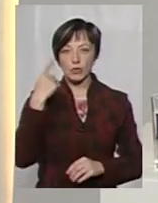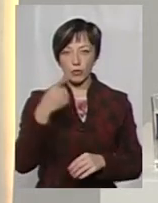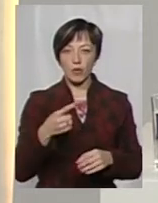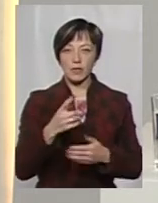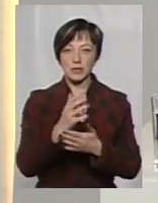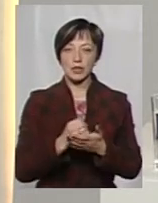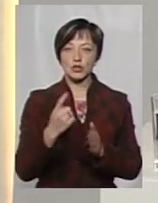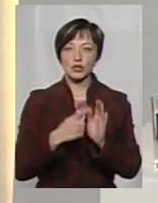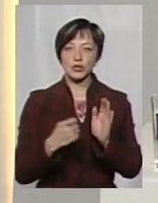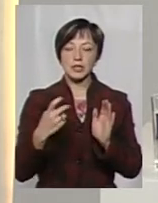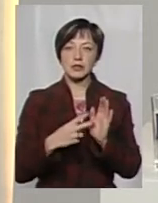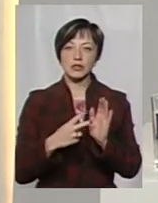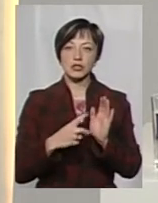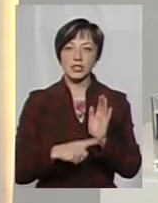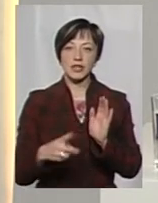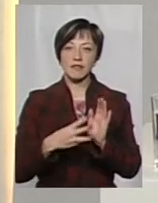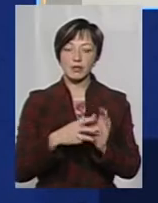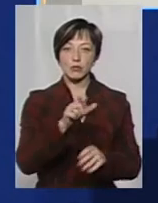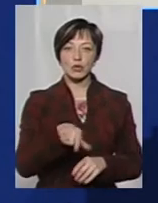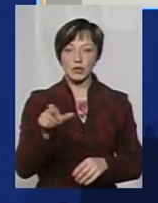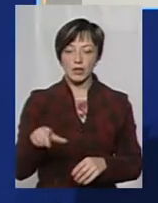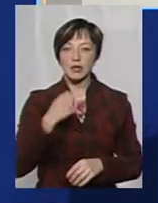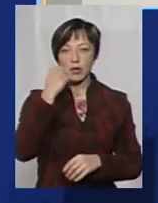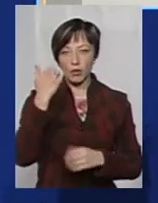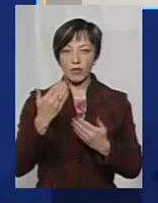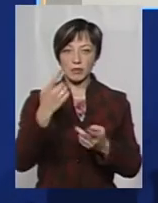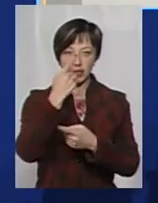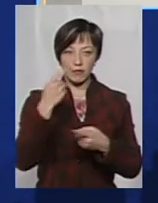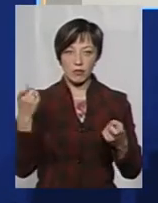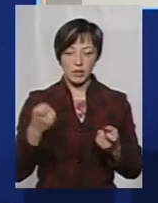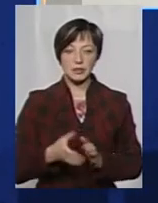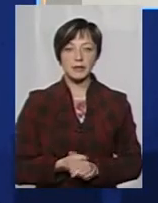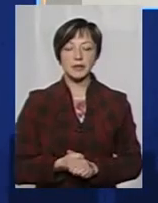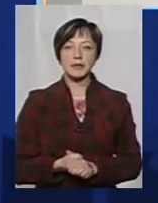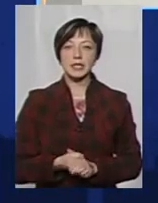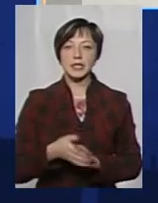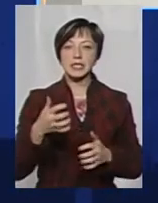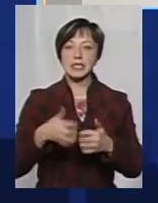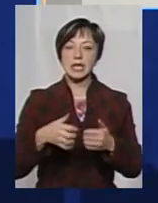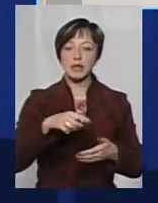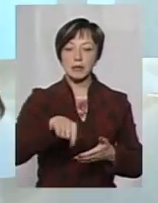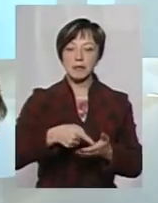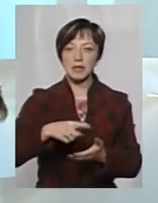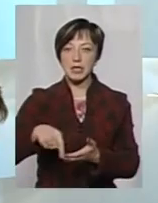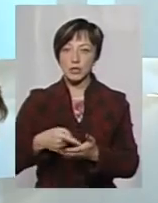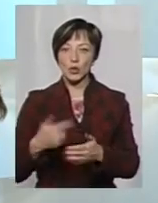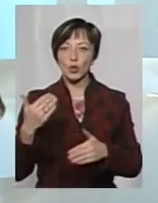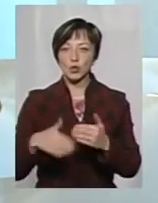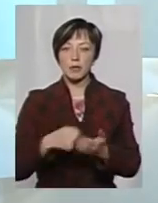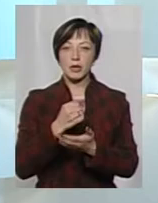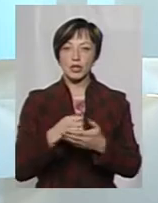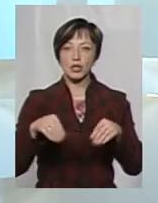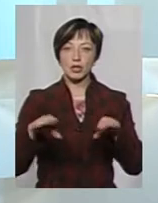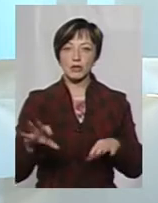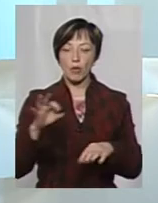668 чоловік. Дякую вам за інформацію. Серед міст, в яких уже прийняті рішення